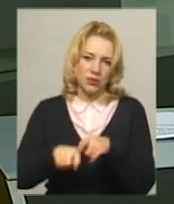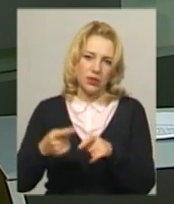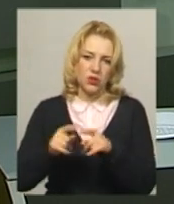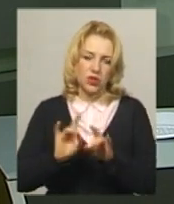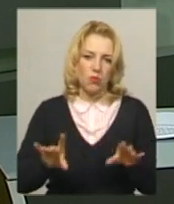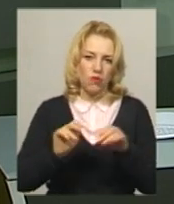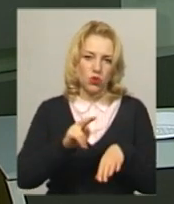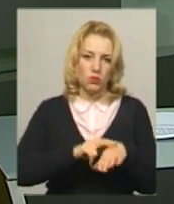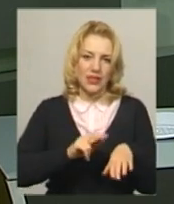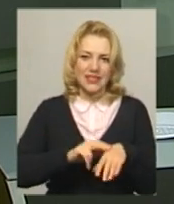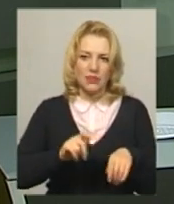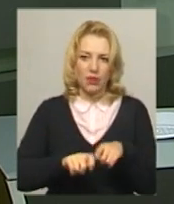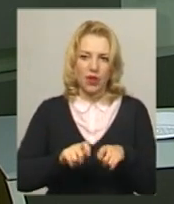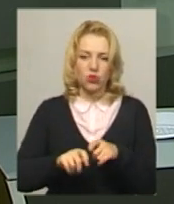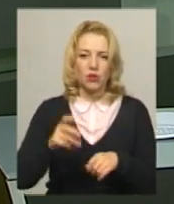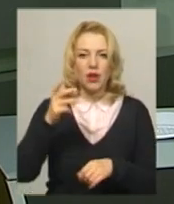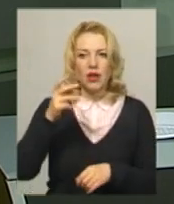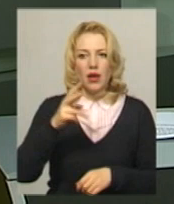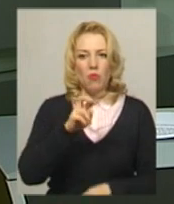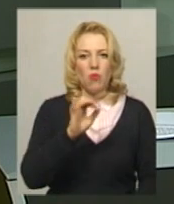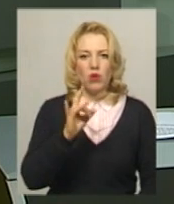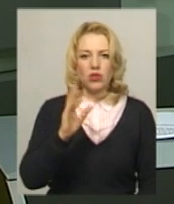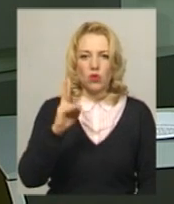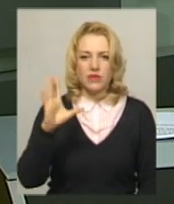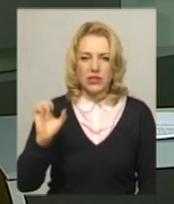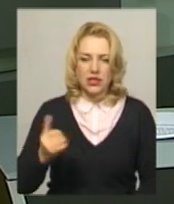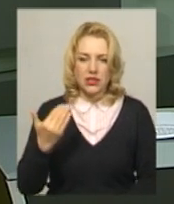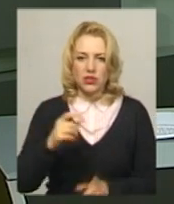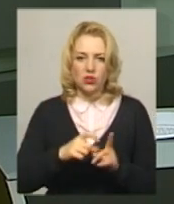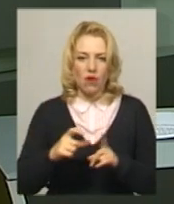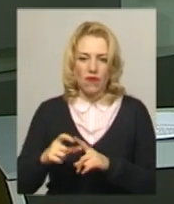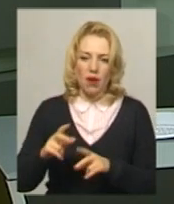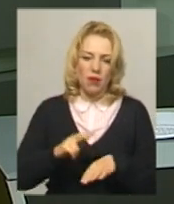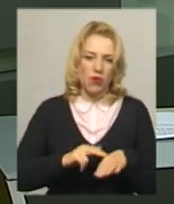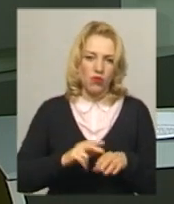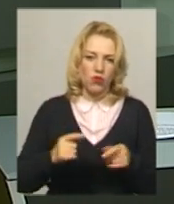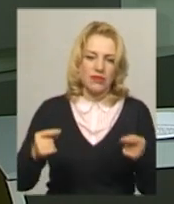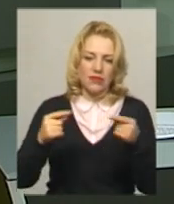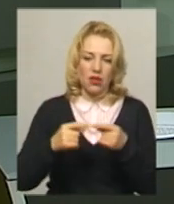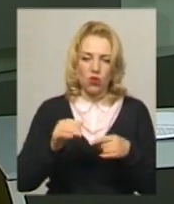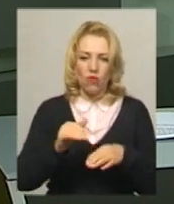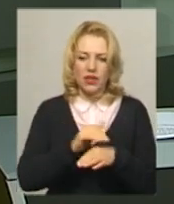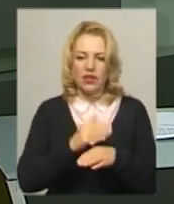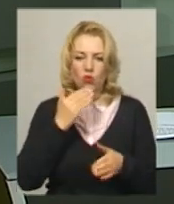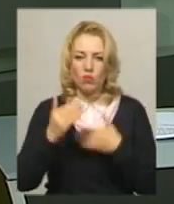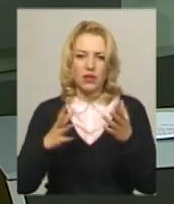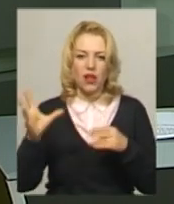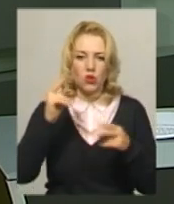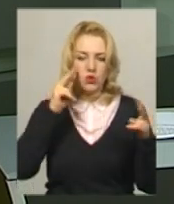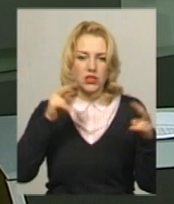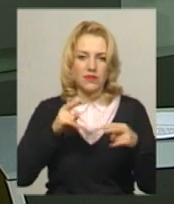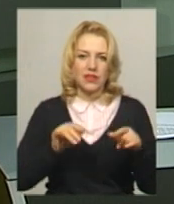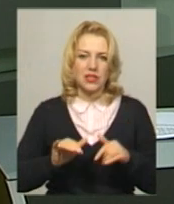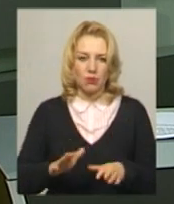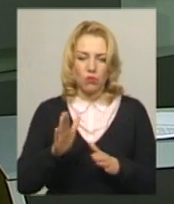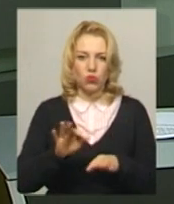сектору моніторингу Хмельницького відділу поліції Людмила Берестовська. За її словами, правоохоронці встановили та опитали усіх свідків справи.